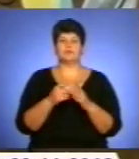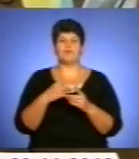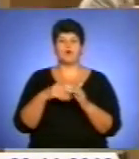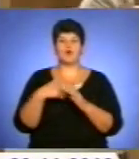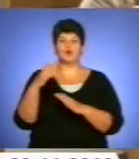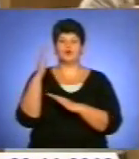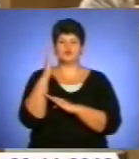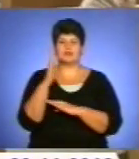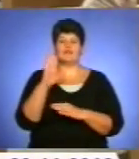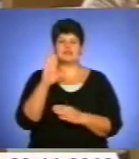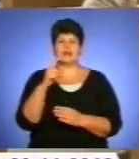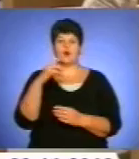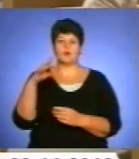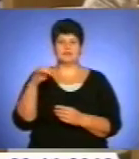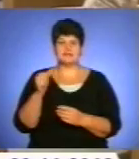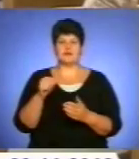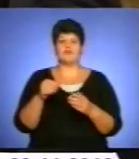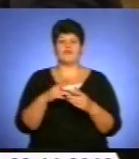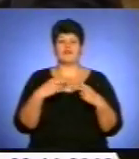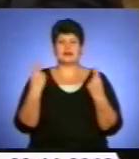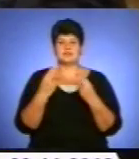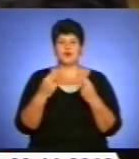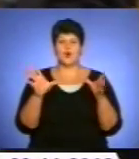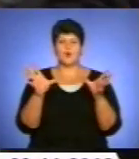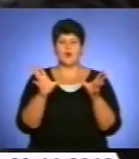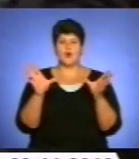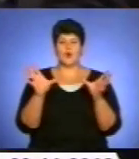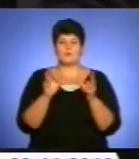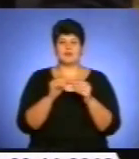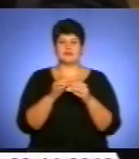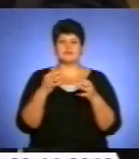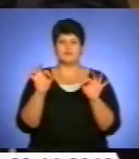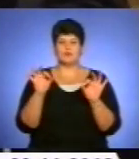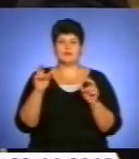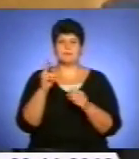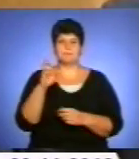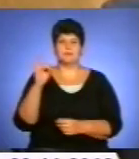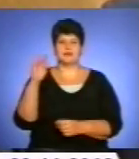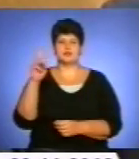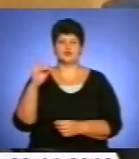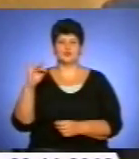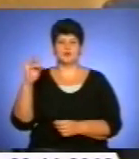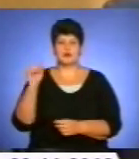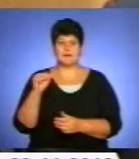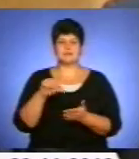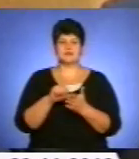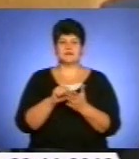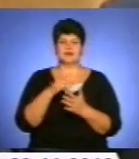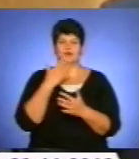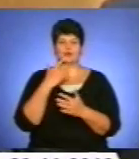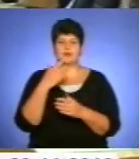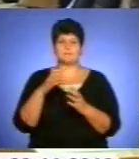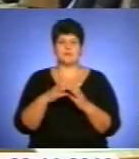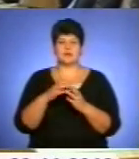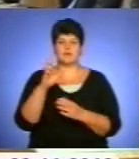За кандидатуру Василя Хомінця, представник фракції Всеукраїнського об'єднання «Свобода» Леонід Бицюра, представник Української народної партії Володимир